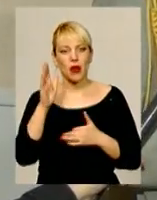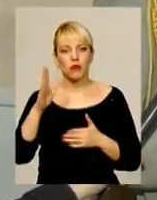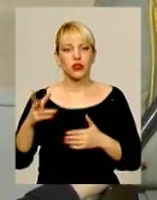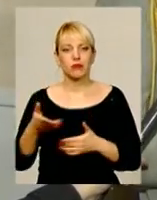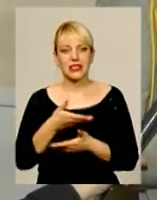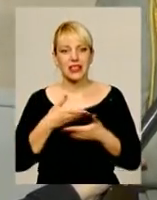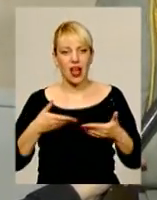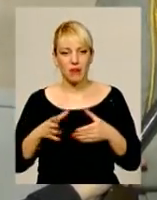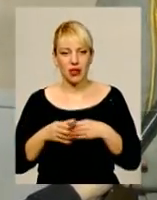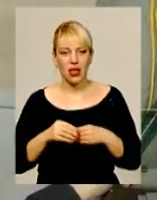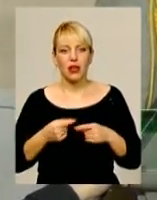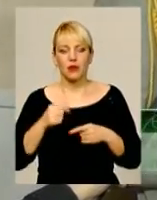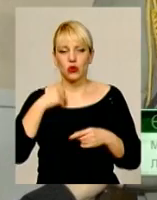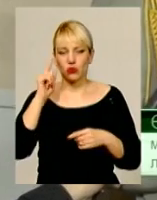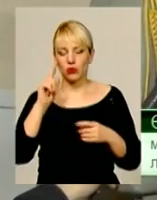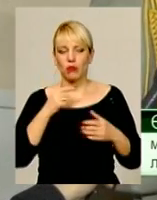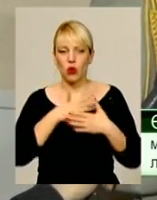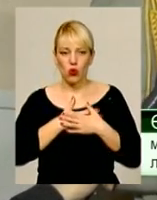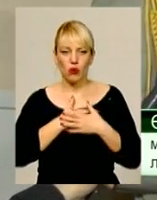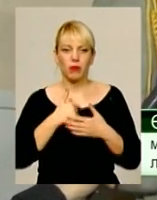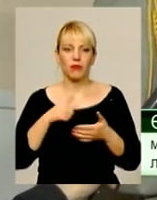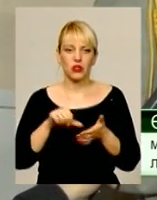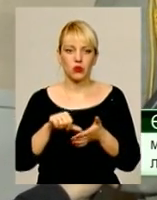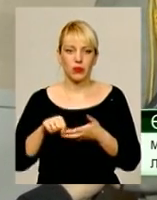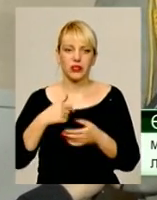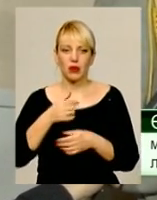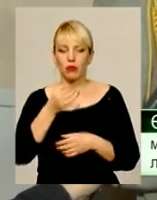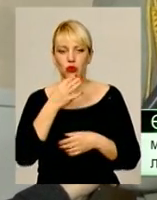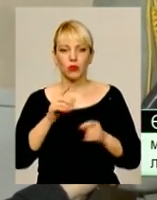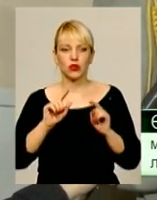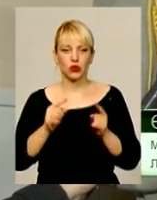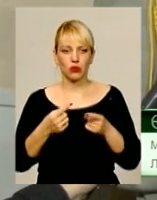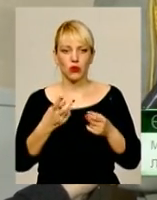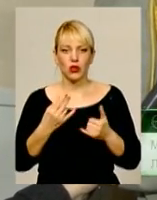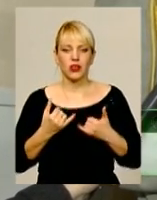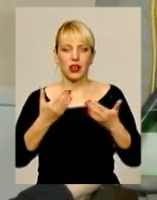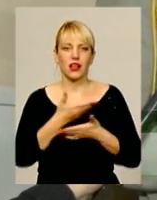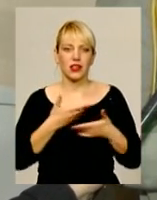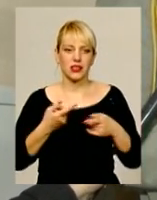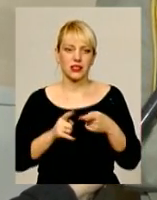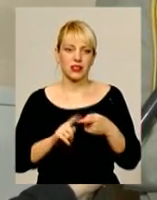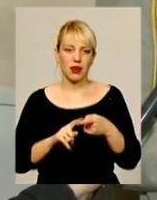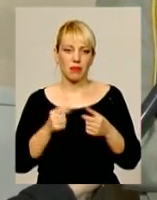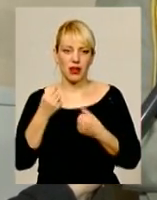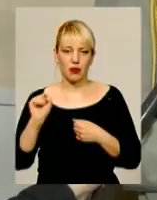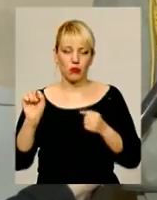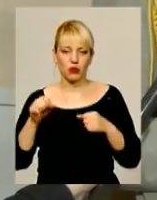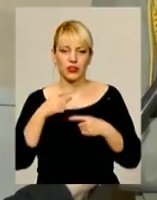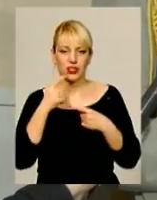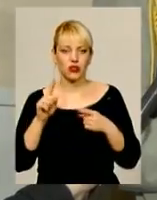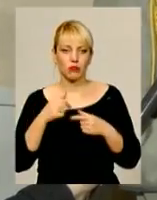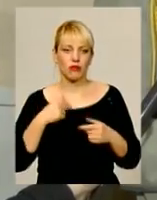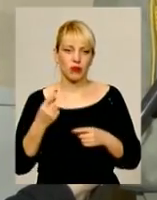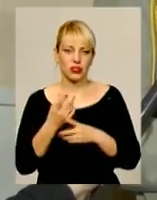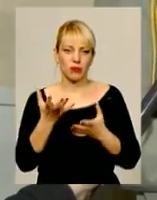любимо це дійство, тобто виступати, любимо, нам це подобається, тому для нас перемога, можна так сказати, що ми